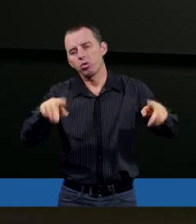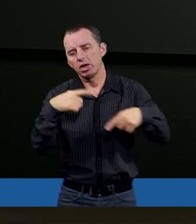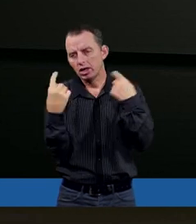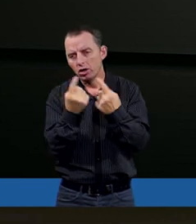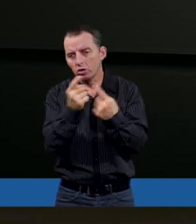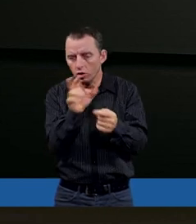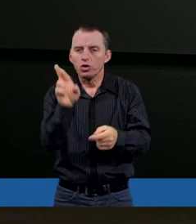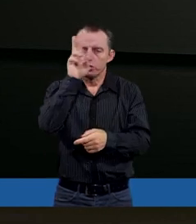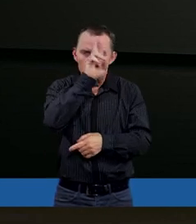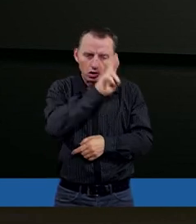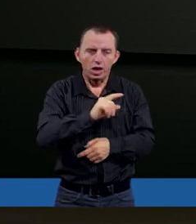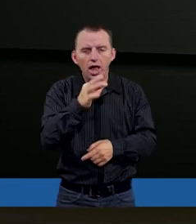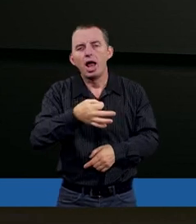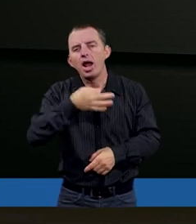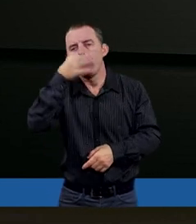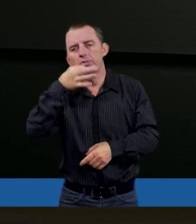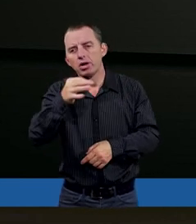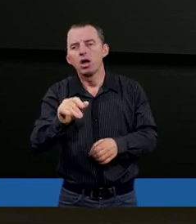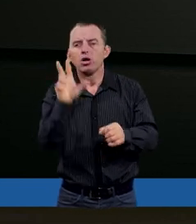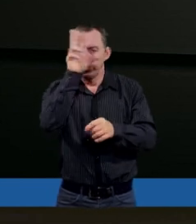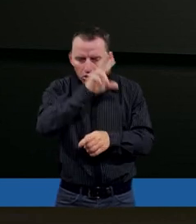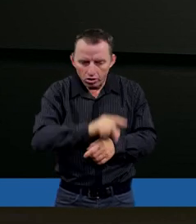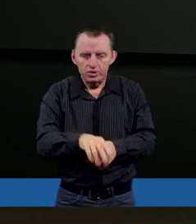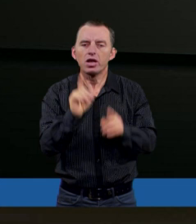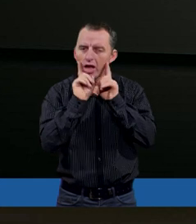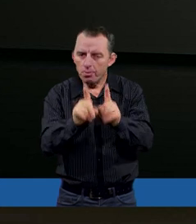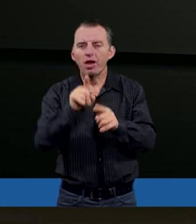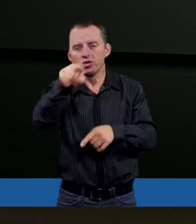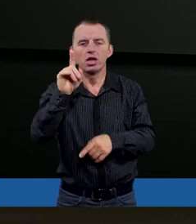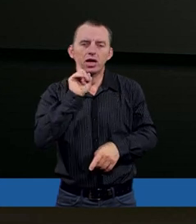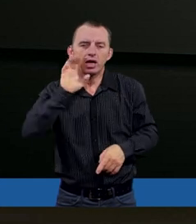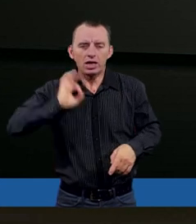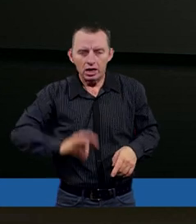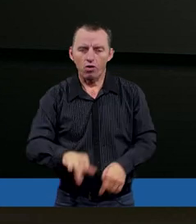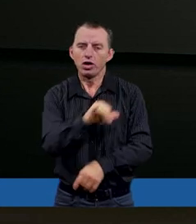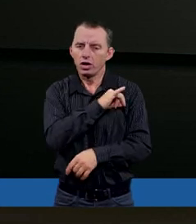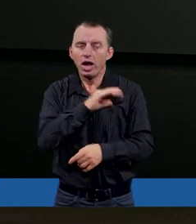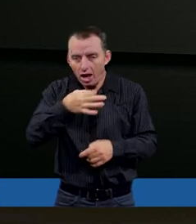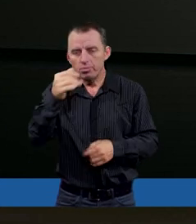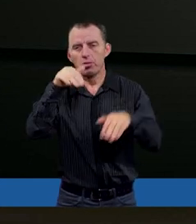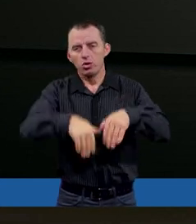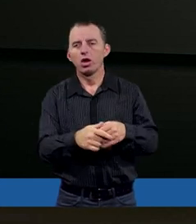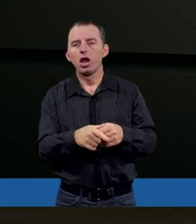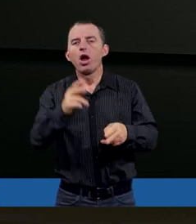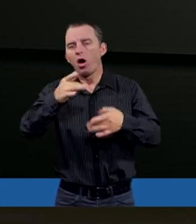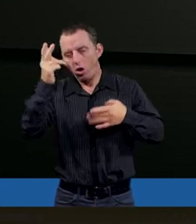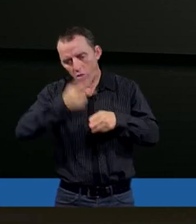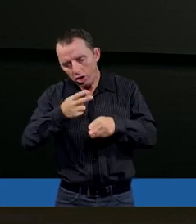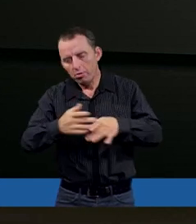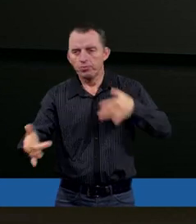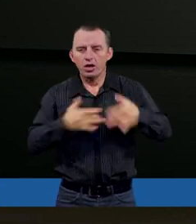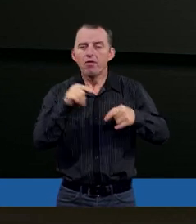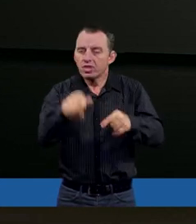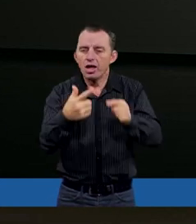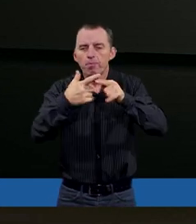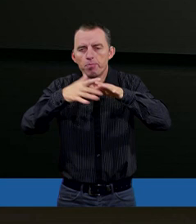rzeczywiście to jest najlepszy moment, nawet gdyby rzeczywiście oni zgrzeszyli, czy to jest najlepszy moment, żeby człowiekowi choremu i cierpiącemu w tym